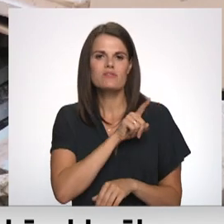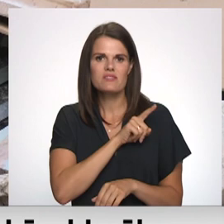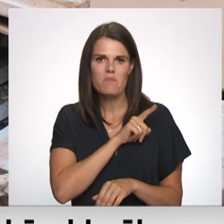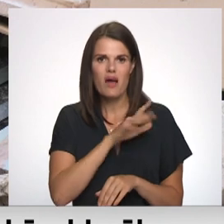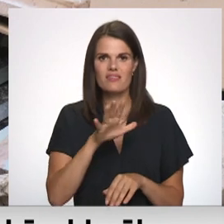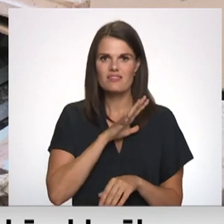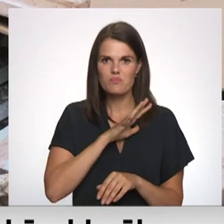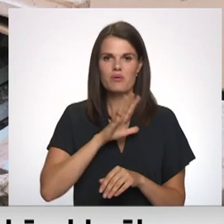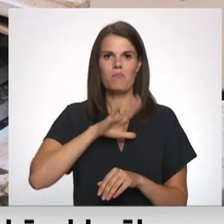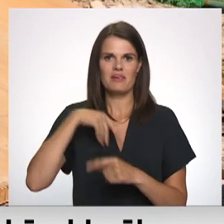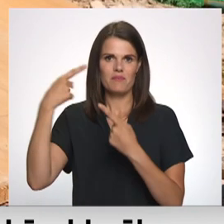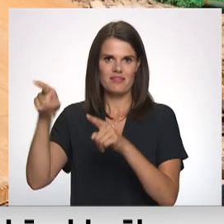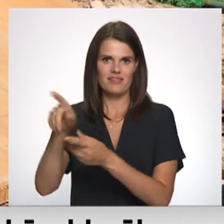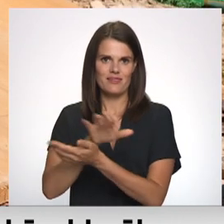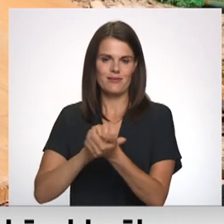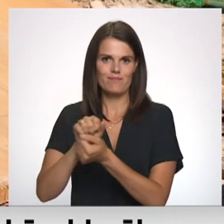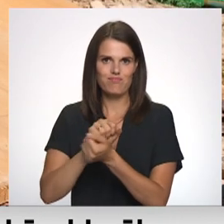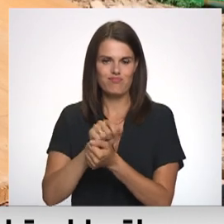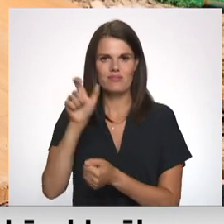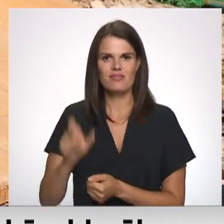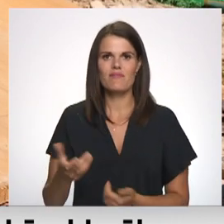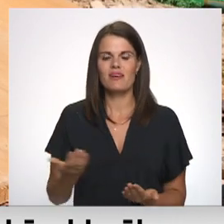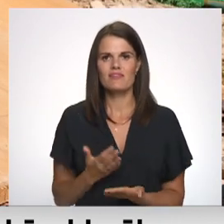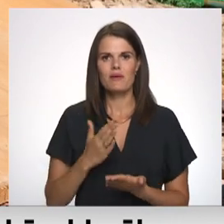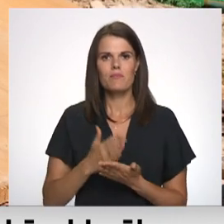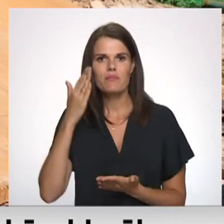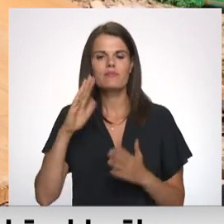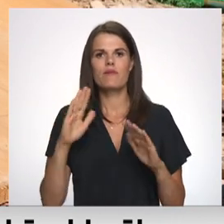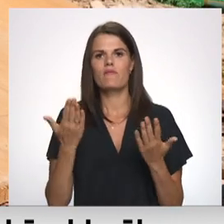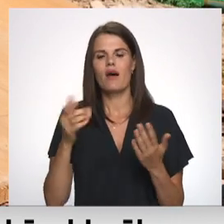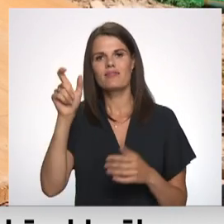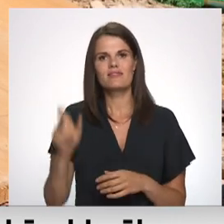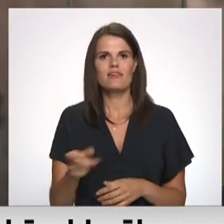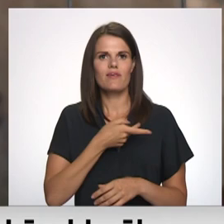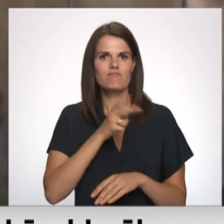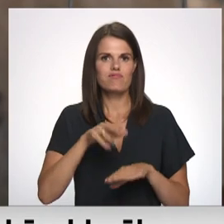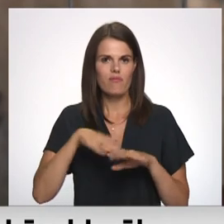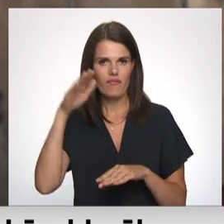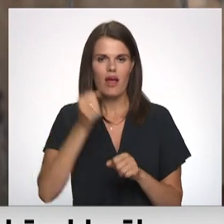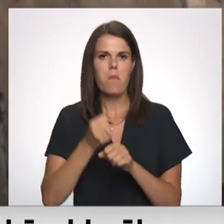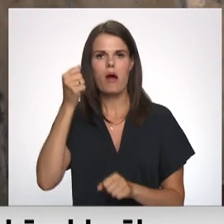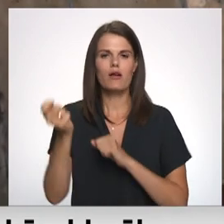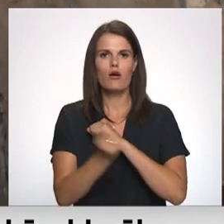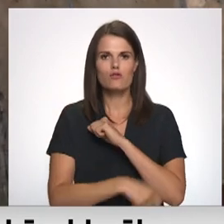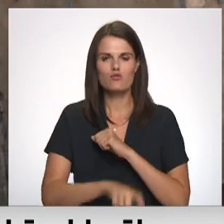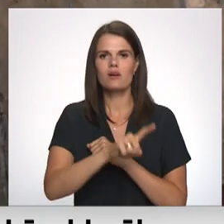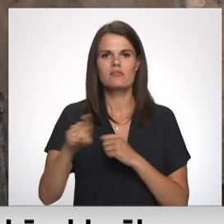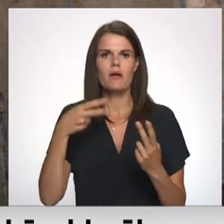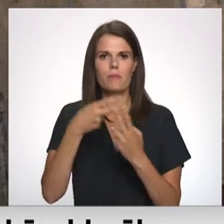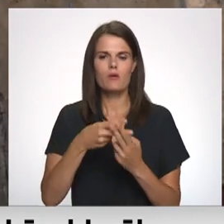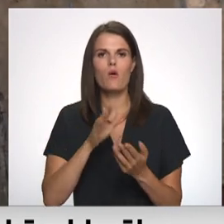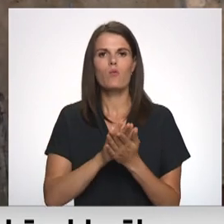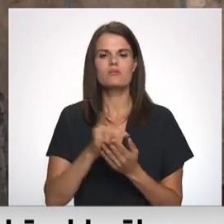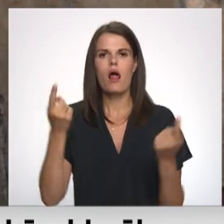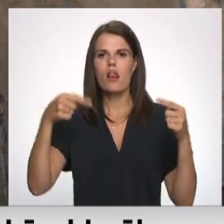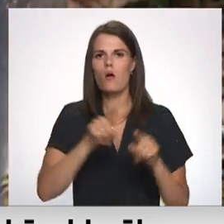iznīcināt svešu mantu un radīts apdraudējums cilvēku dzīvībai vai iestājusies cilvēku nāve, bargākais sots ir brīvības atņemšana uz